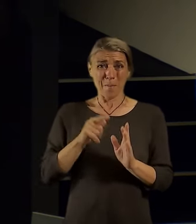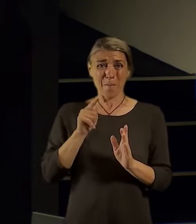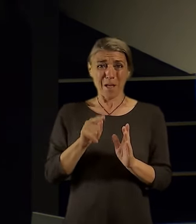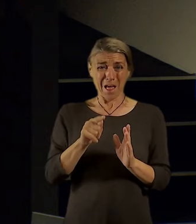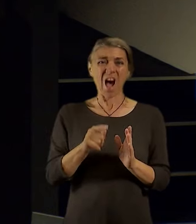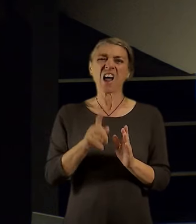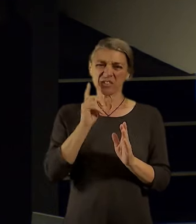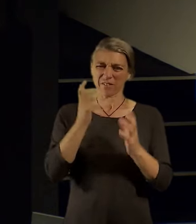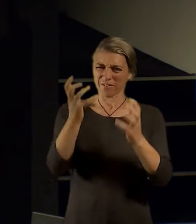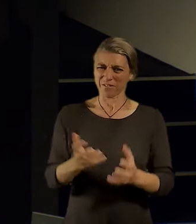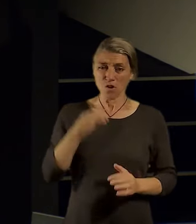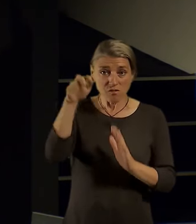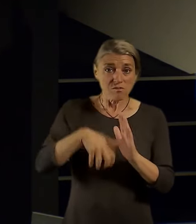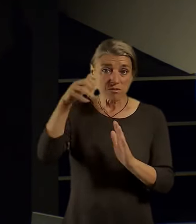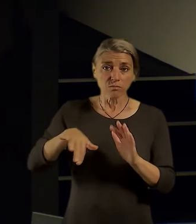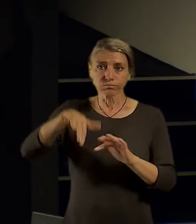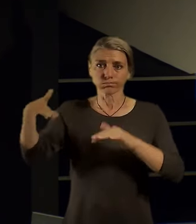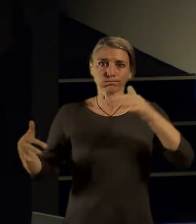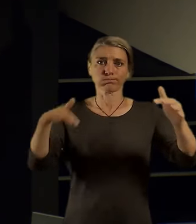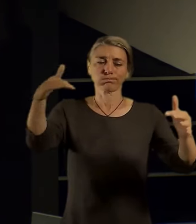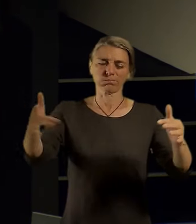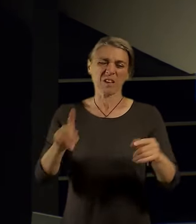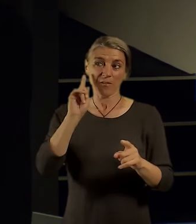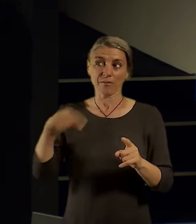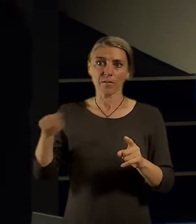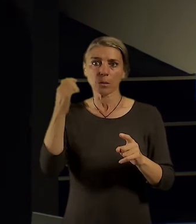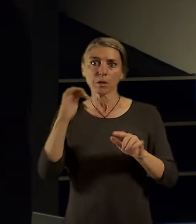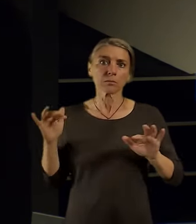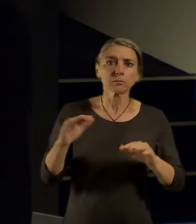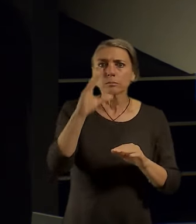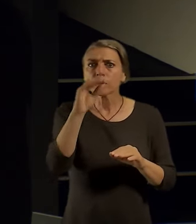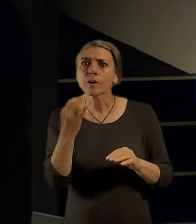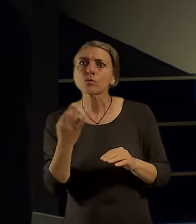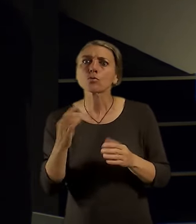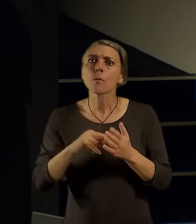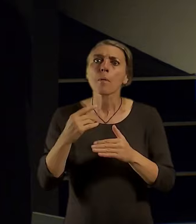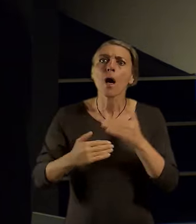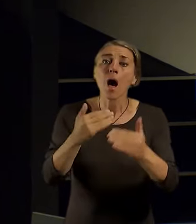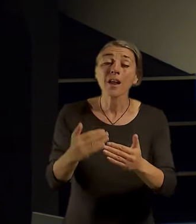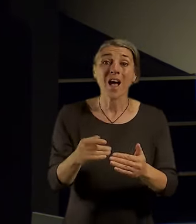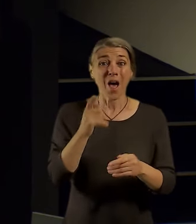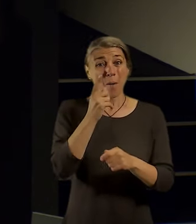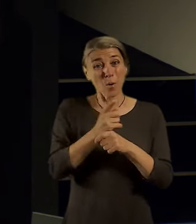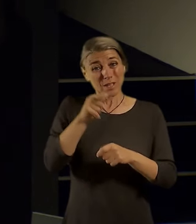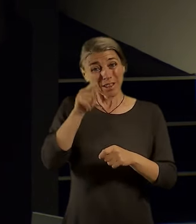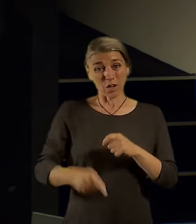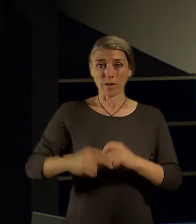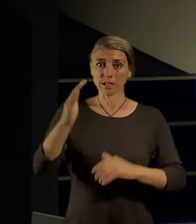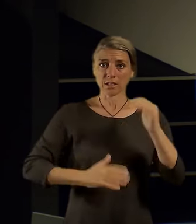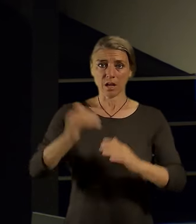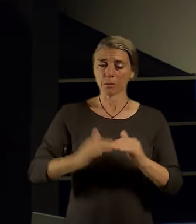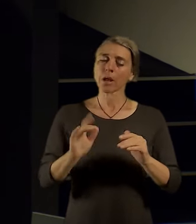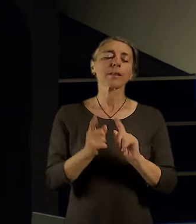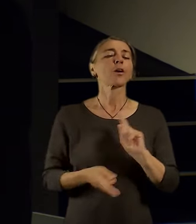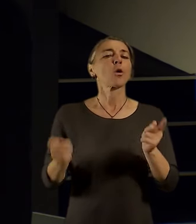bagrem a to, co se kope do země a tak dále. Ale samozřejmě město není jenom o tom. Město je někdy o číslech, o těch měkkých